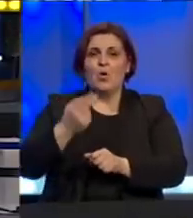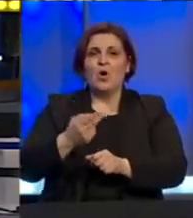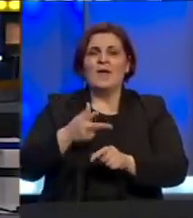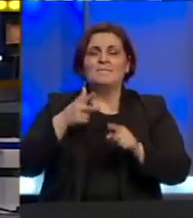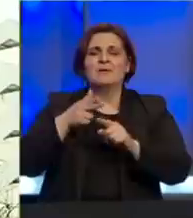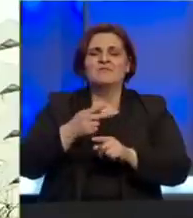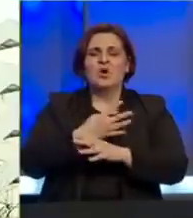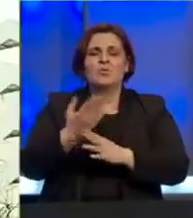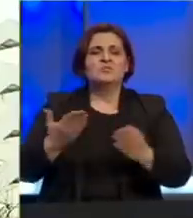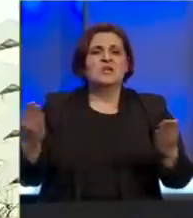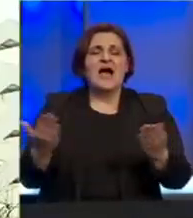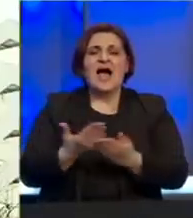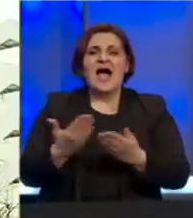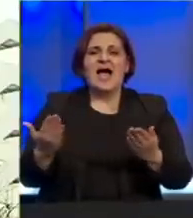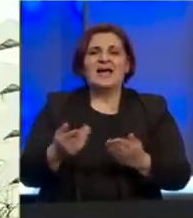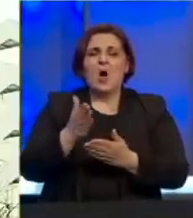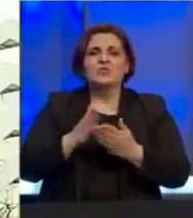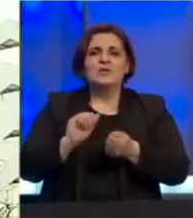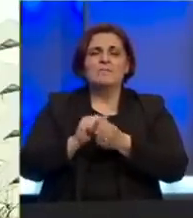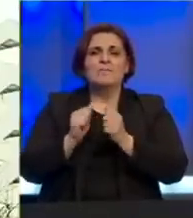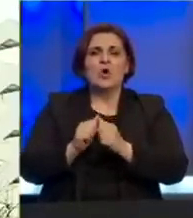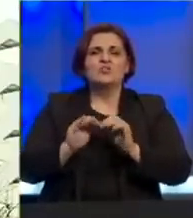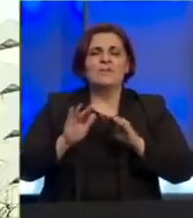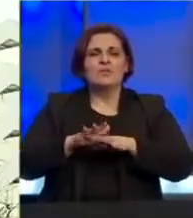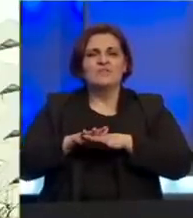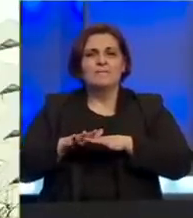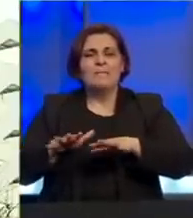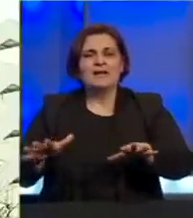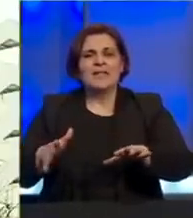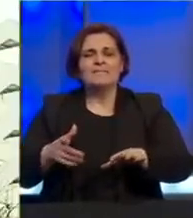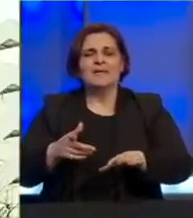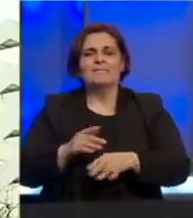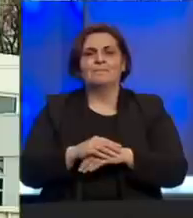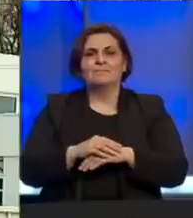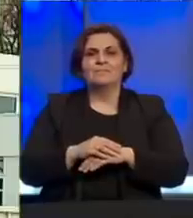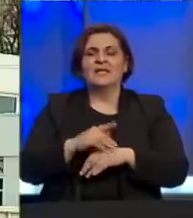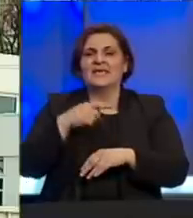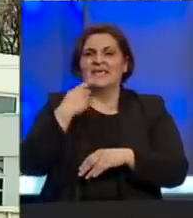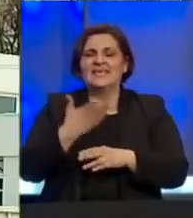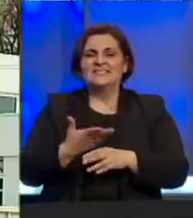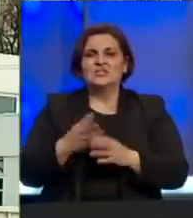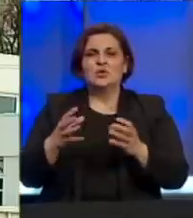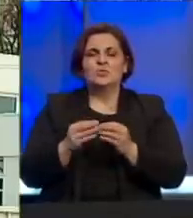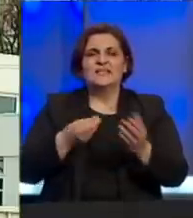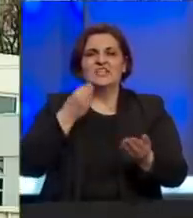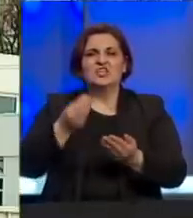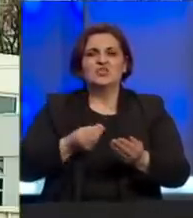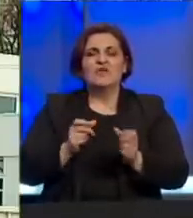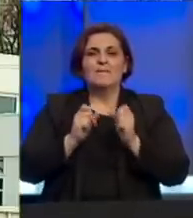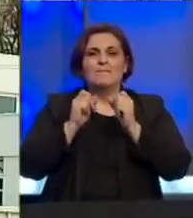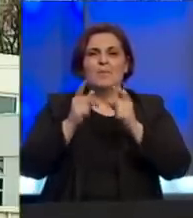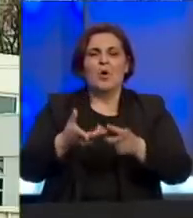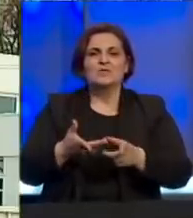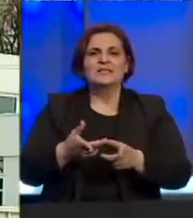korupcije tretiraju kao neizostavan dio borbe protiv pandemije koronavirusa. Ističe se u zajedničkoj izjavi prosljeđenoj